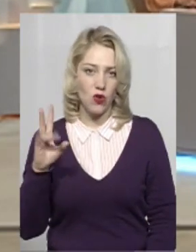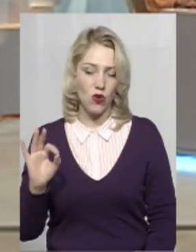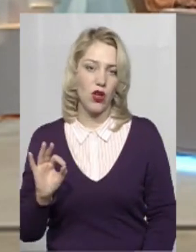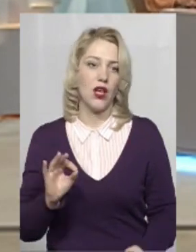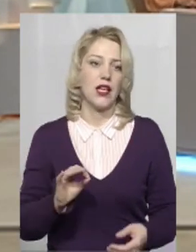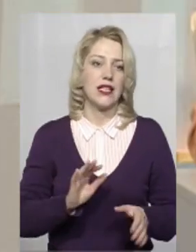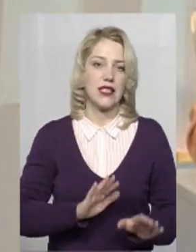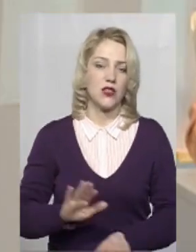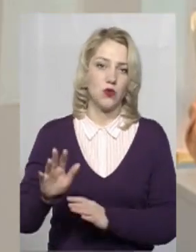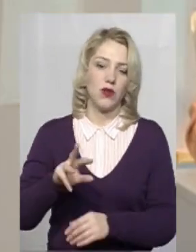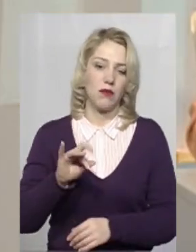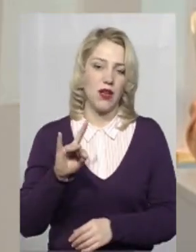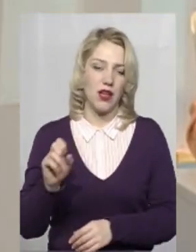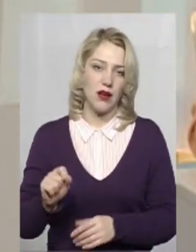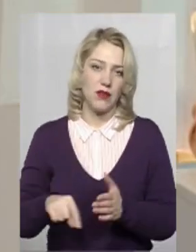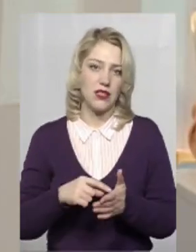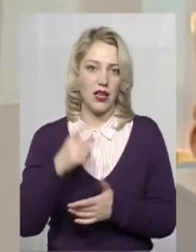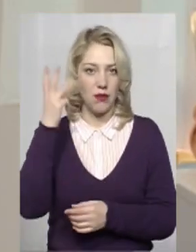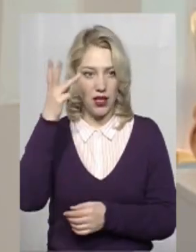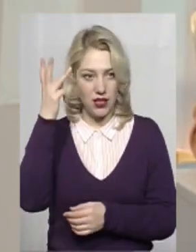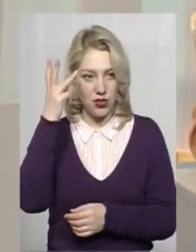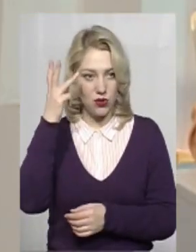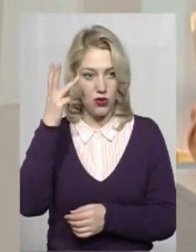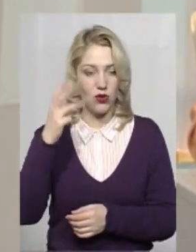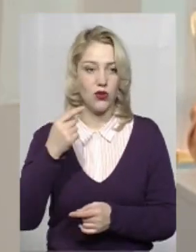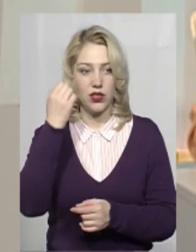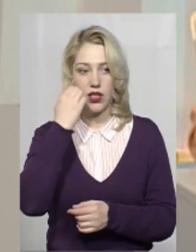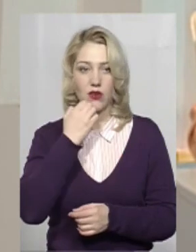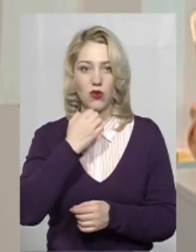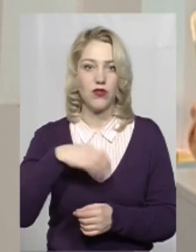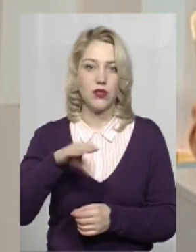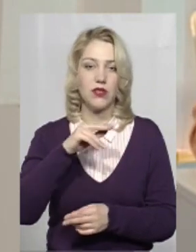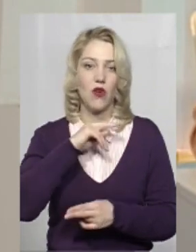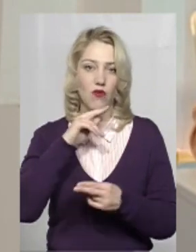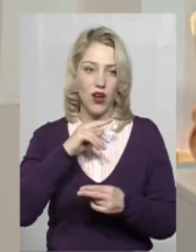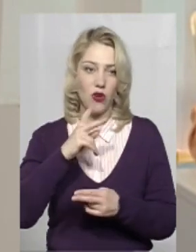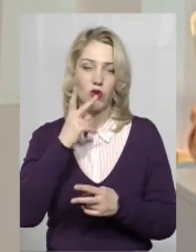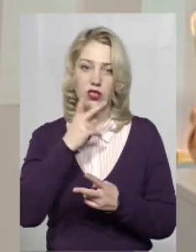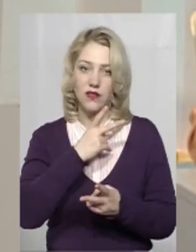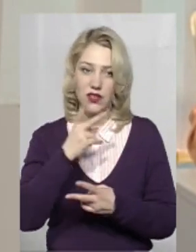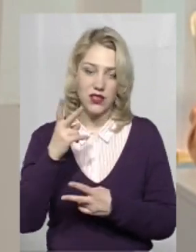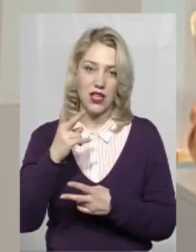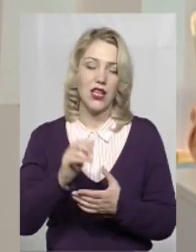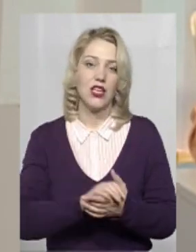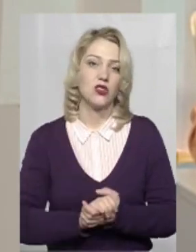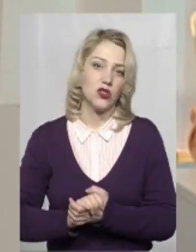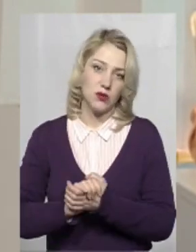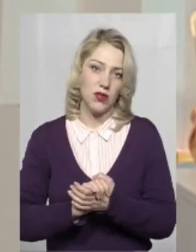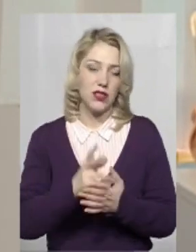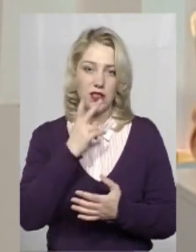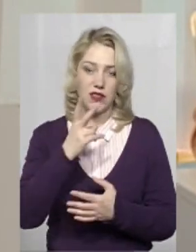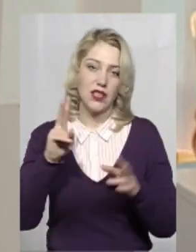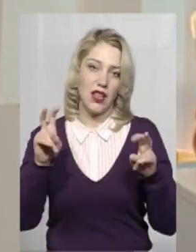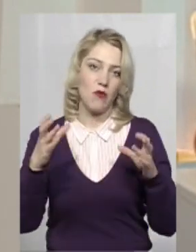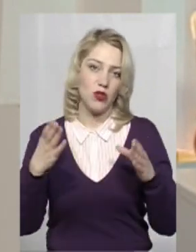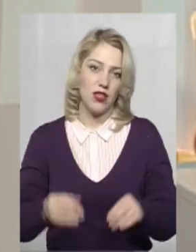заступник мера міста Хмельницького. Дякую вам за увагу. Дивіться суспільне, дивіться теми